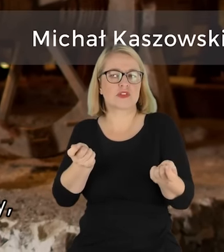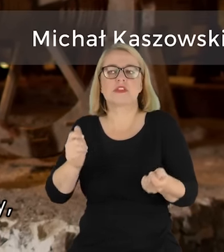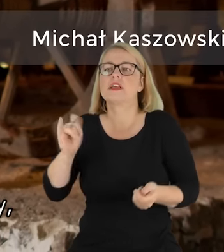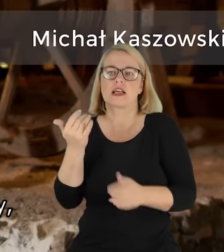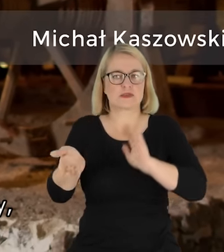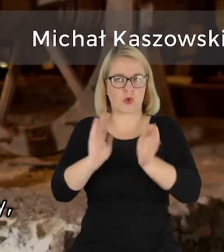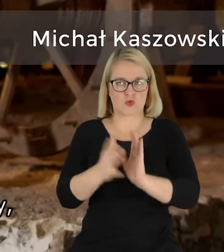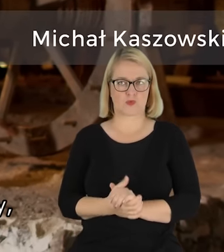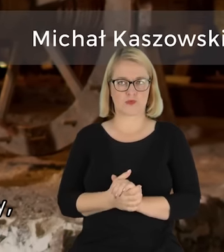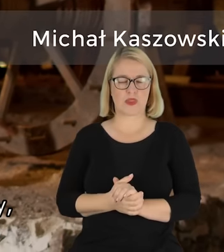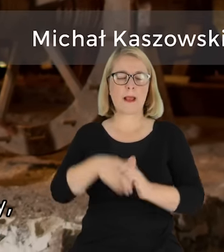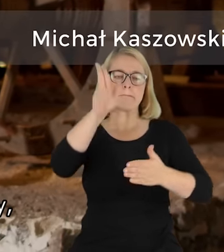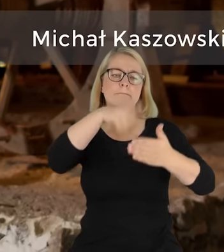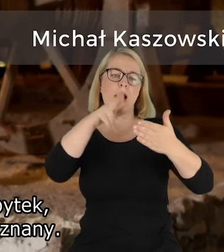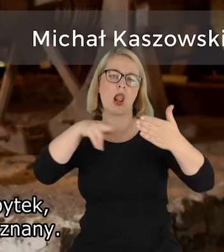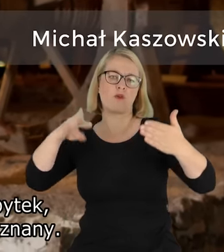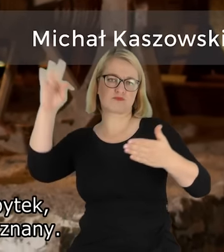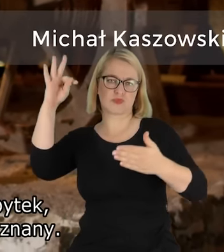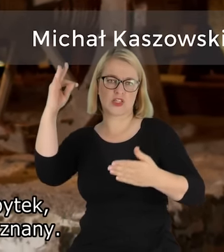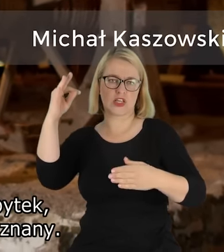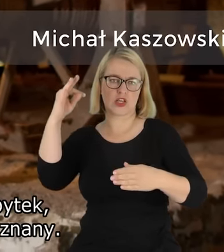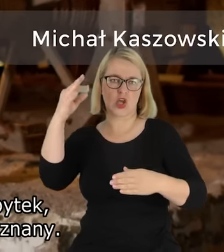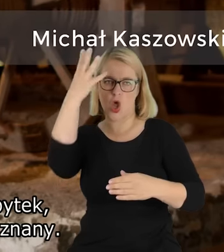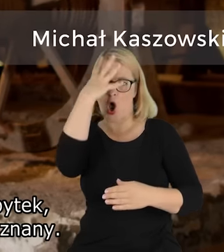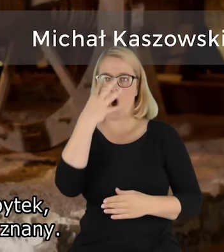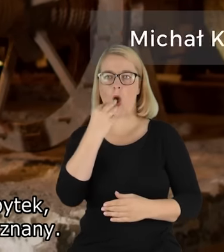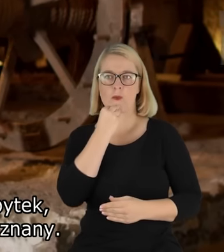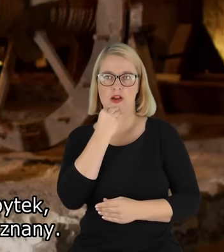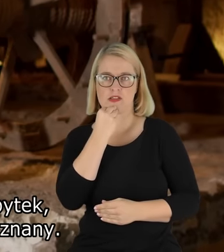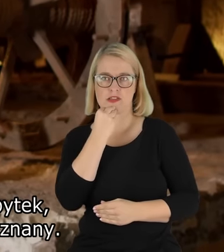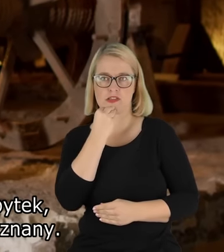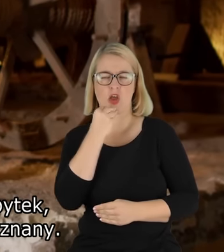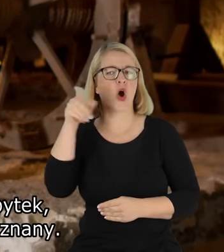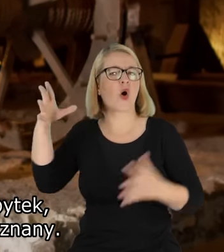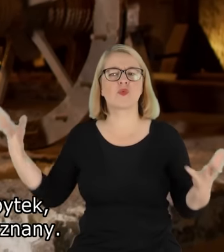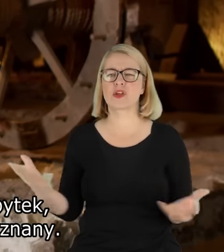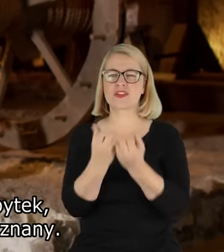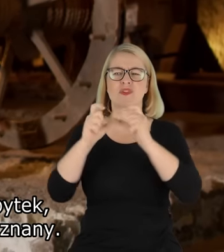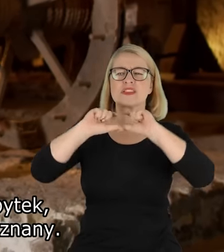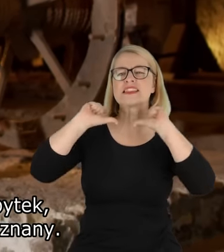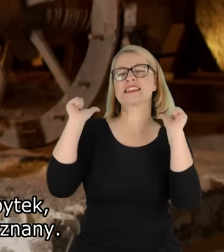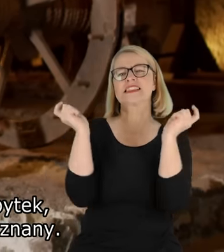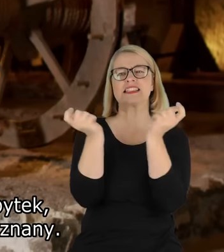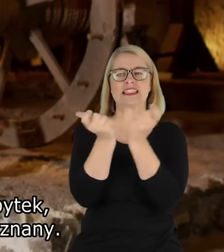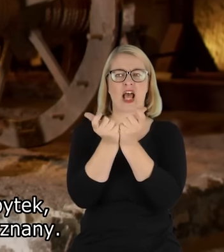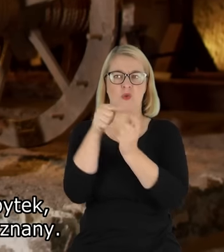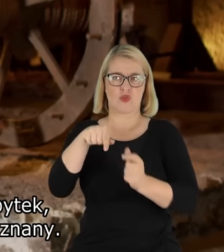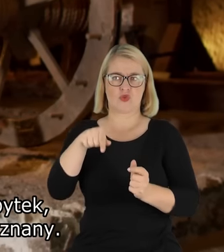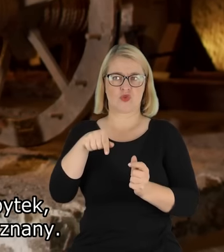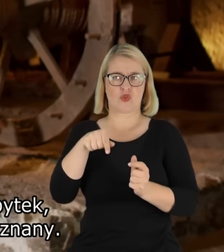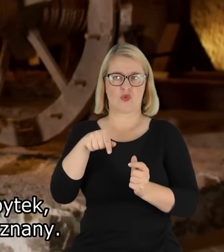do uratowania tej kopalni. Właściwie to on uratował cały ten zabytek, który w tej chwili jest z klasy